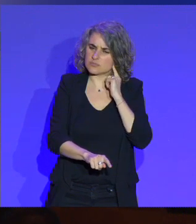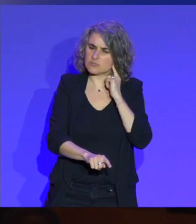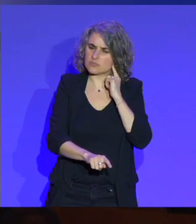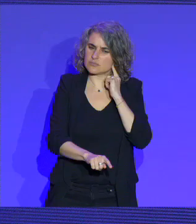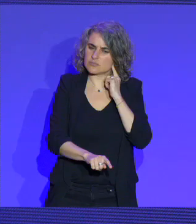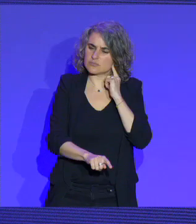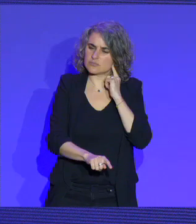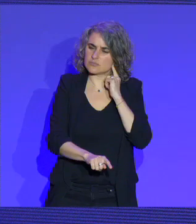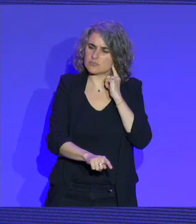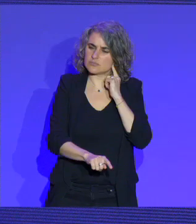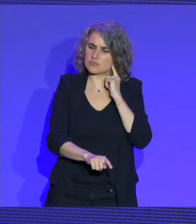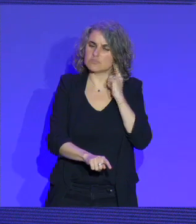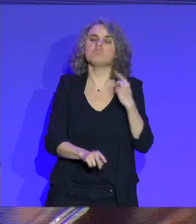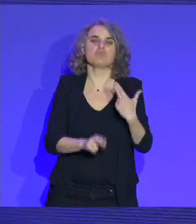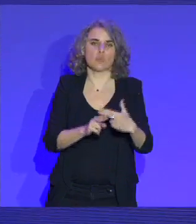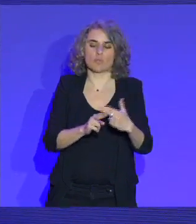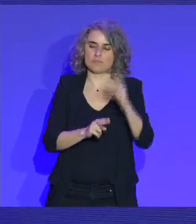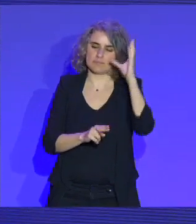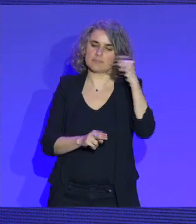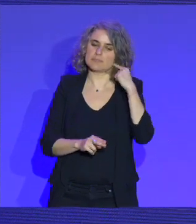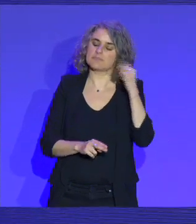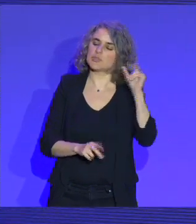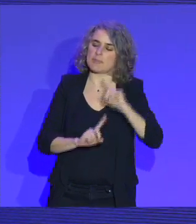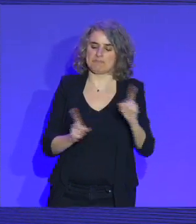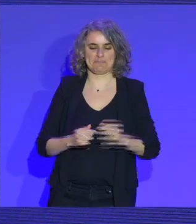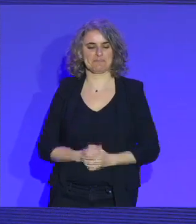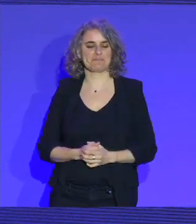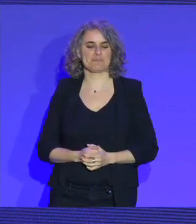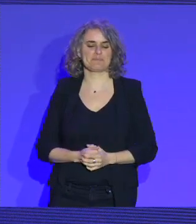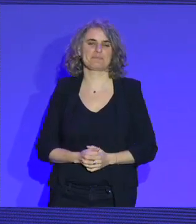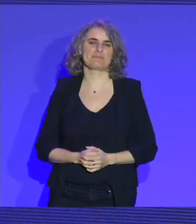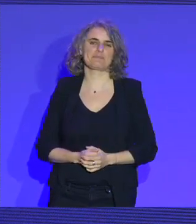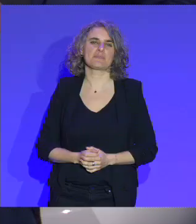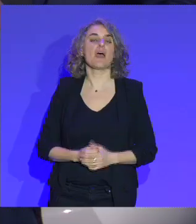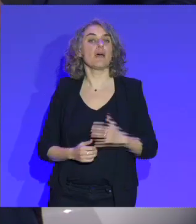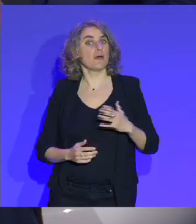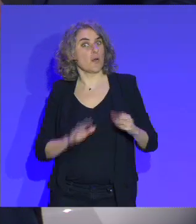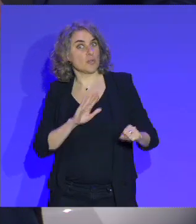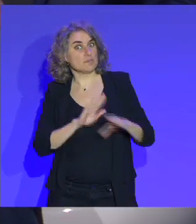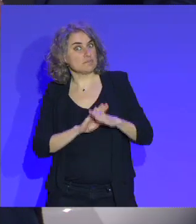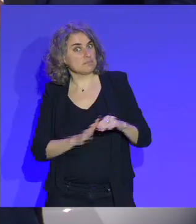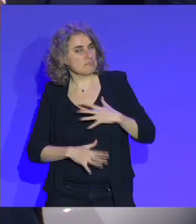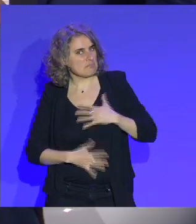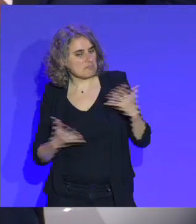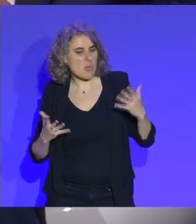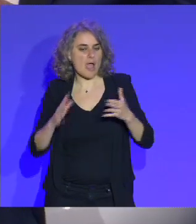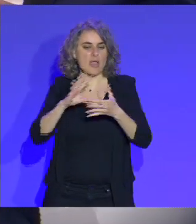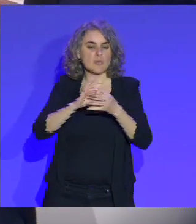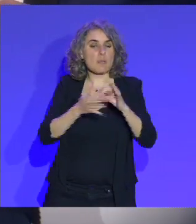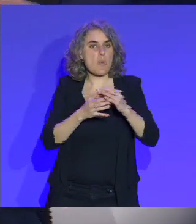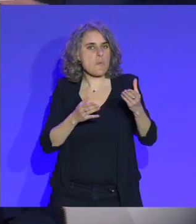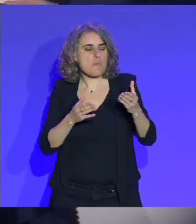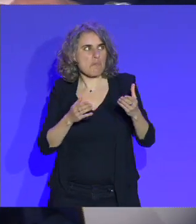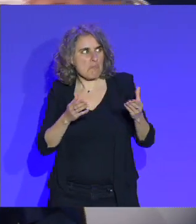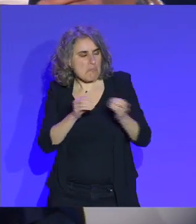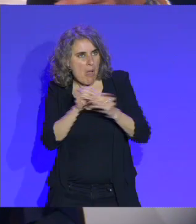dans quelques minutes. J'avais assez peur, en vous écoutant, que vous ne parliez pas du tout des Jeux olympiques et paralympiques de 2024, et c'est venu à la